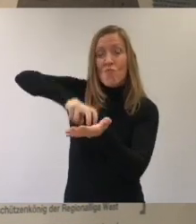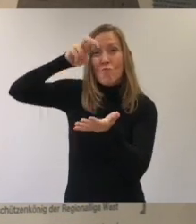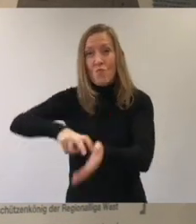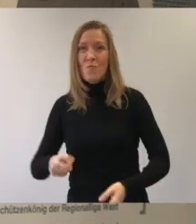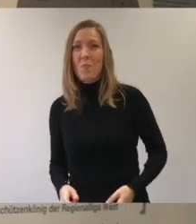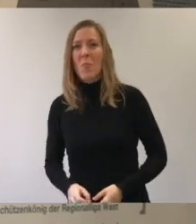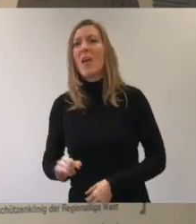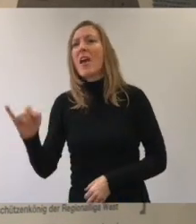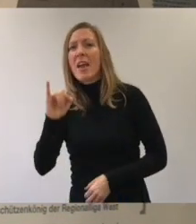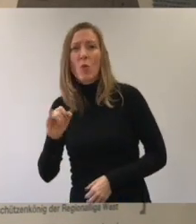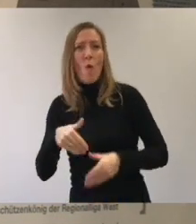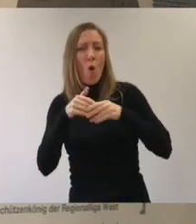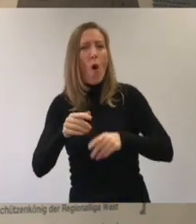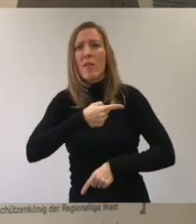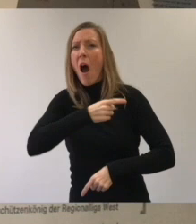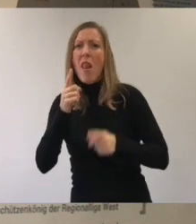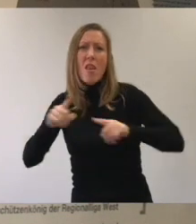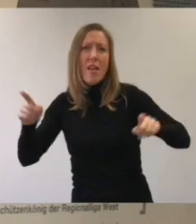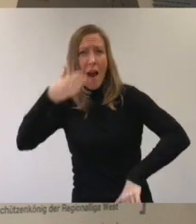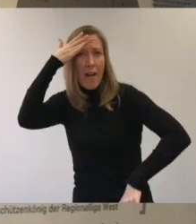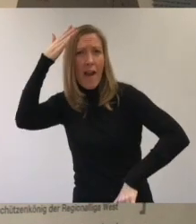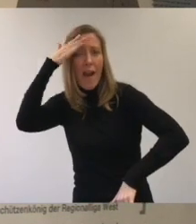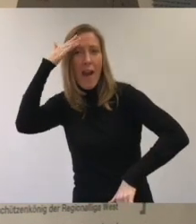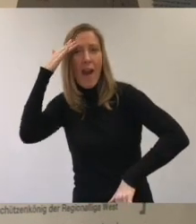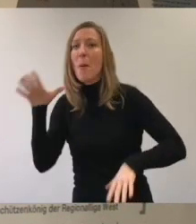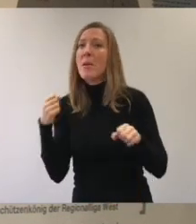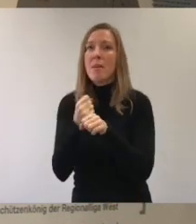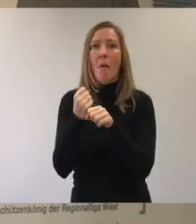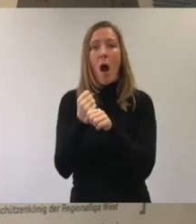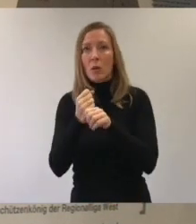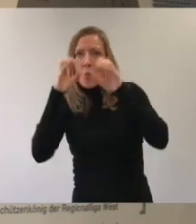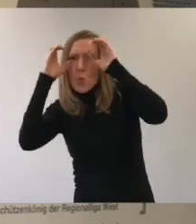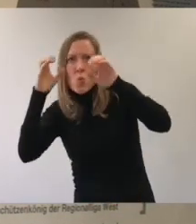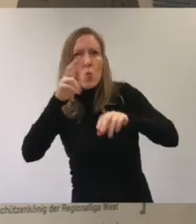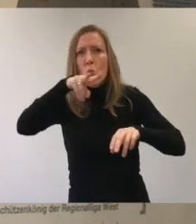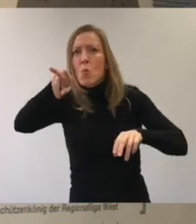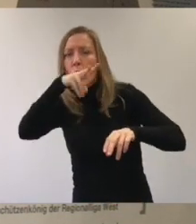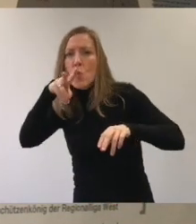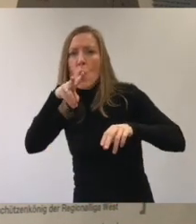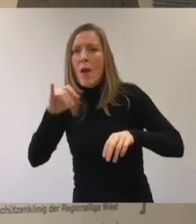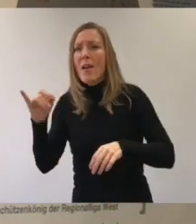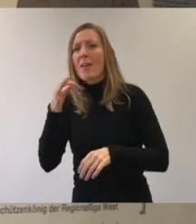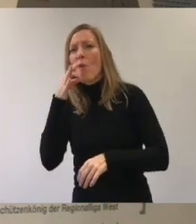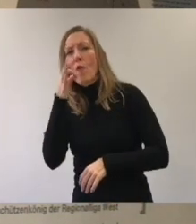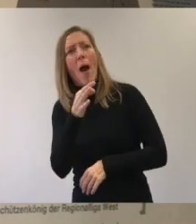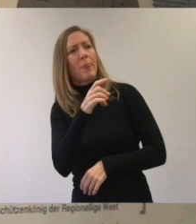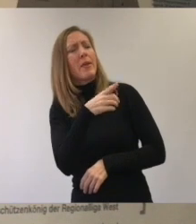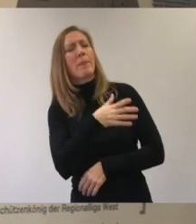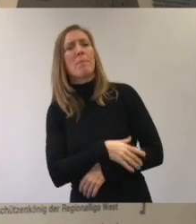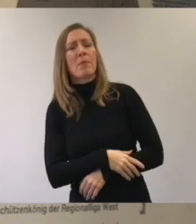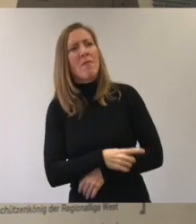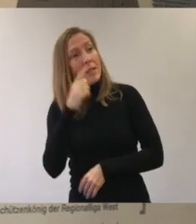Ingo und seine Freunde kennen alle Lieder. Sie machen mit und beobachten das Spiel. Ingo fragt Dirk,